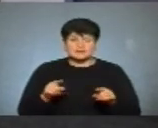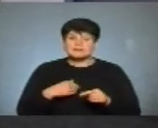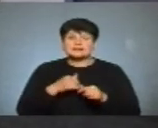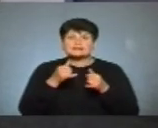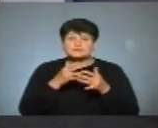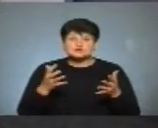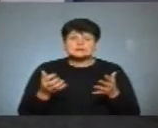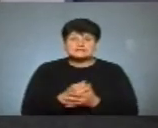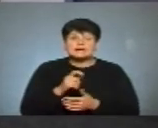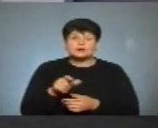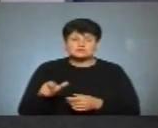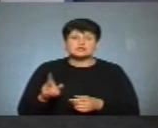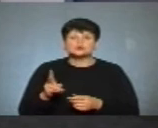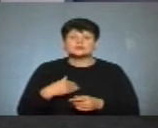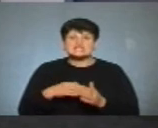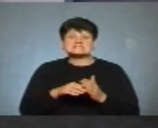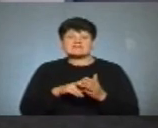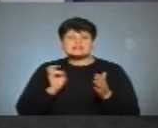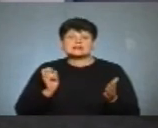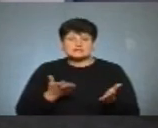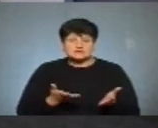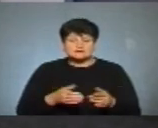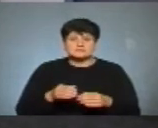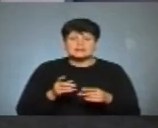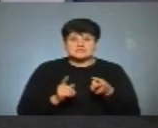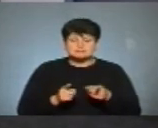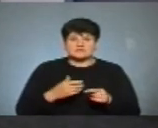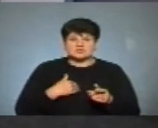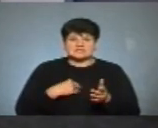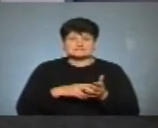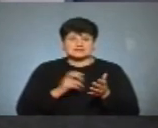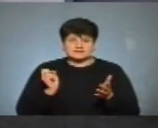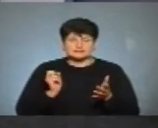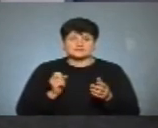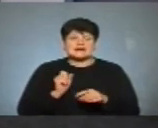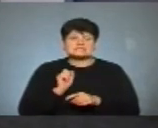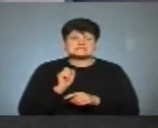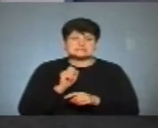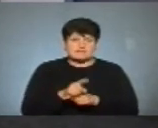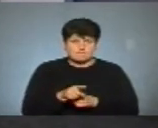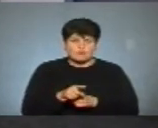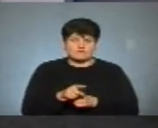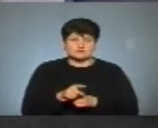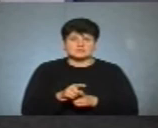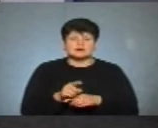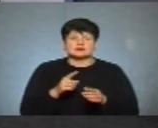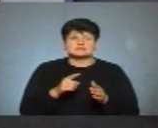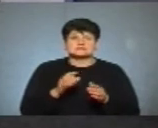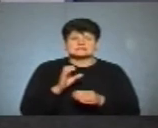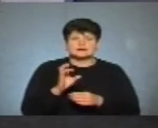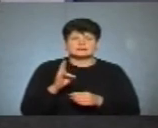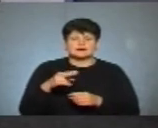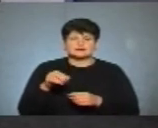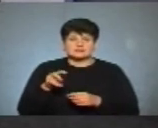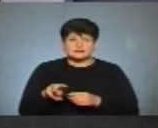не можемо знайти людей, які нас відкликали. Тому що відкликали, на нашу думку, на замовлення діючого міського голови Сергія Надола,